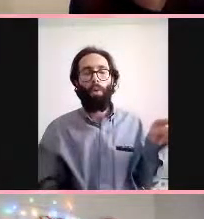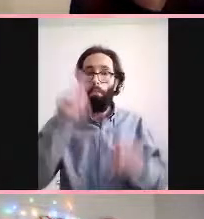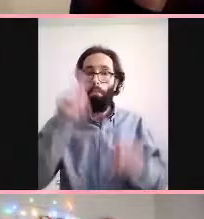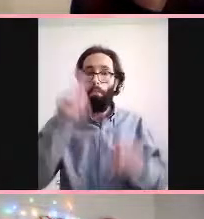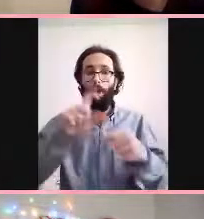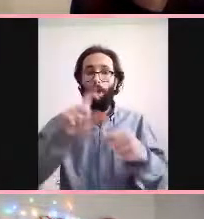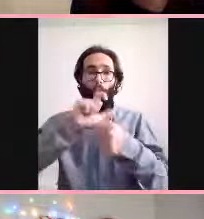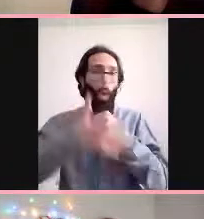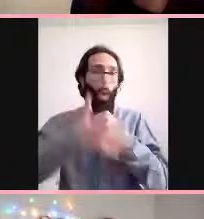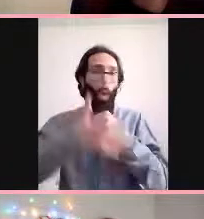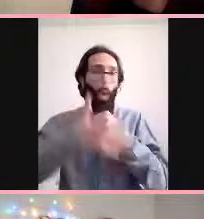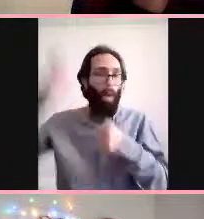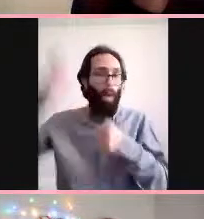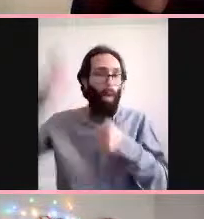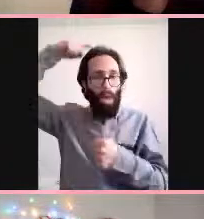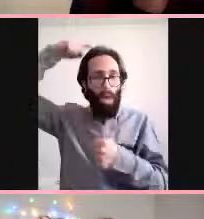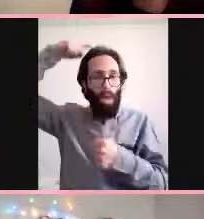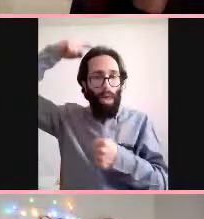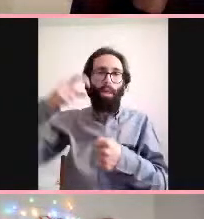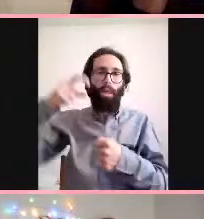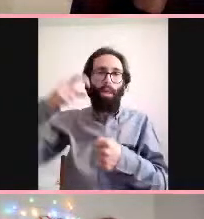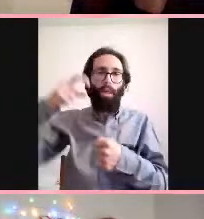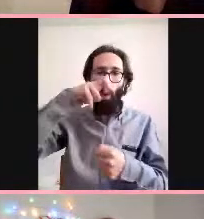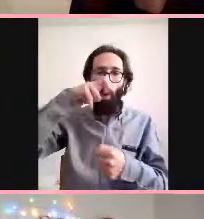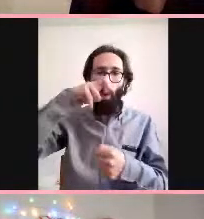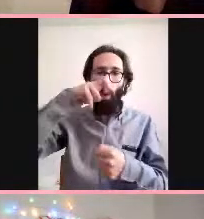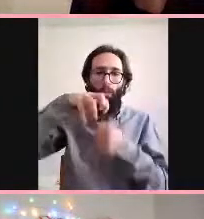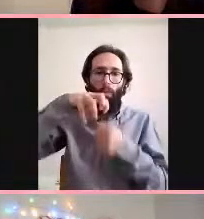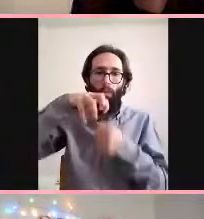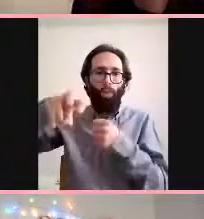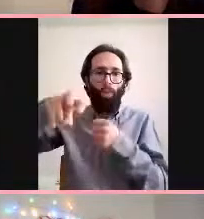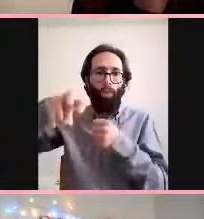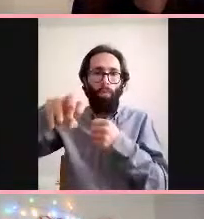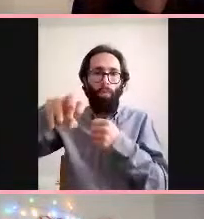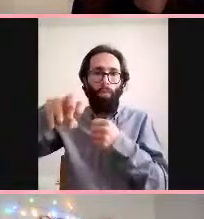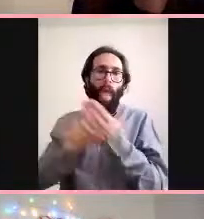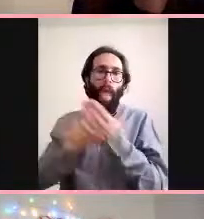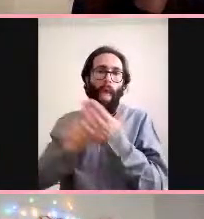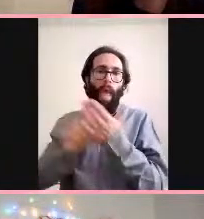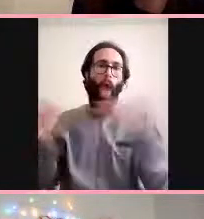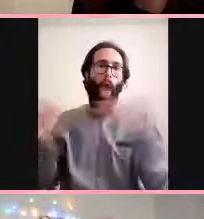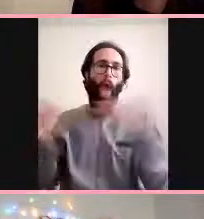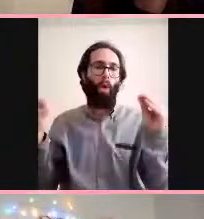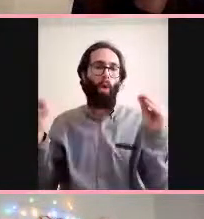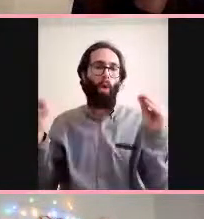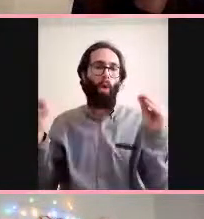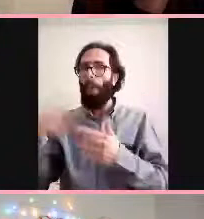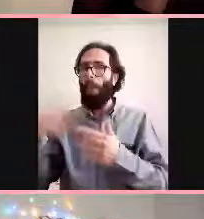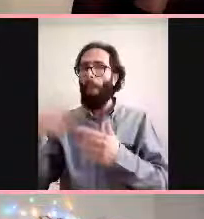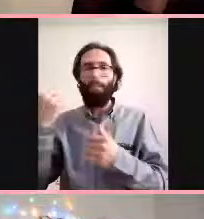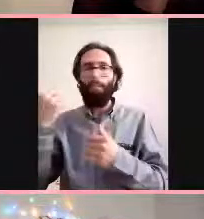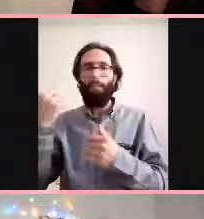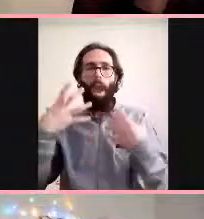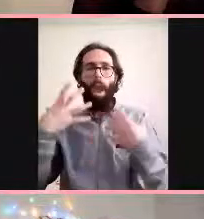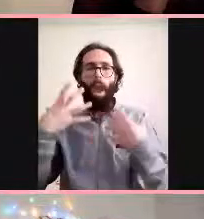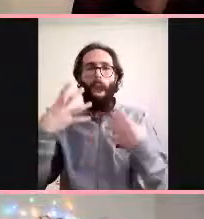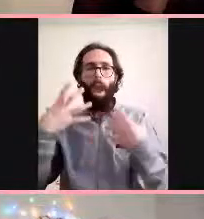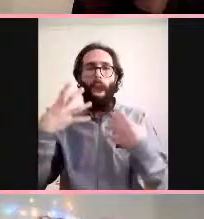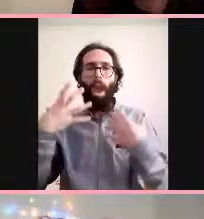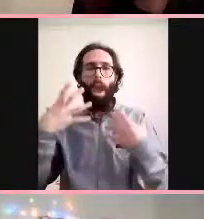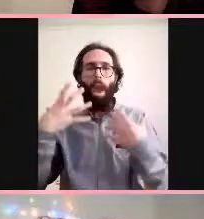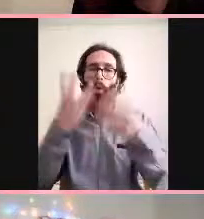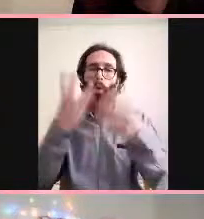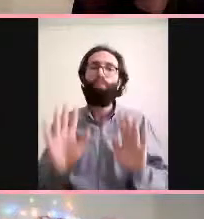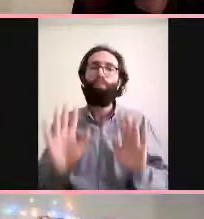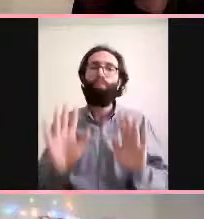şeydeki koronadaki. Anladım. Fatma Hanım demiş ki COVID geçirdikten